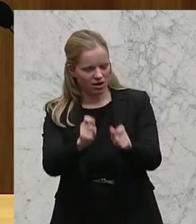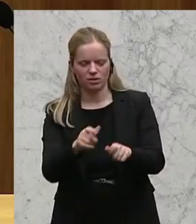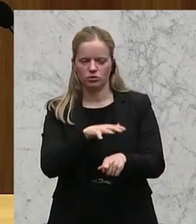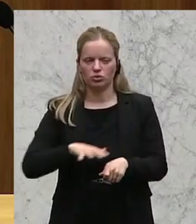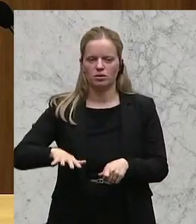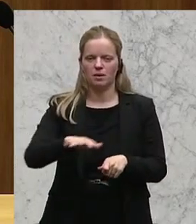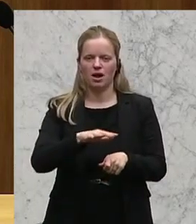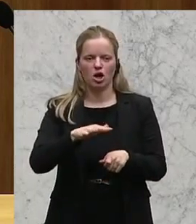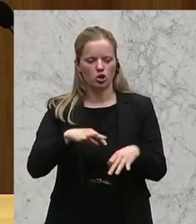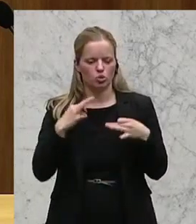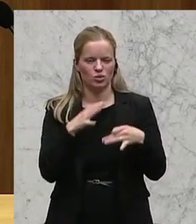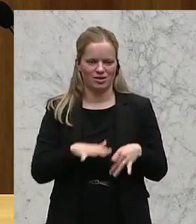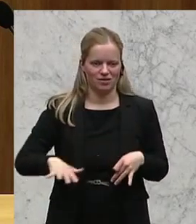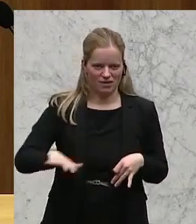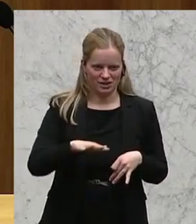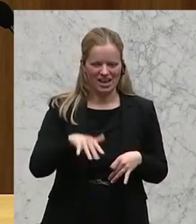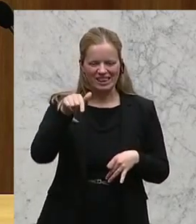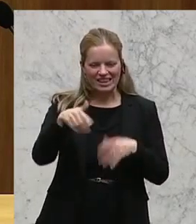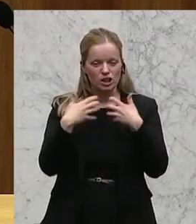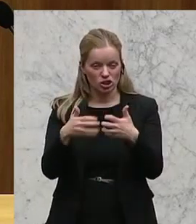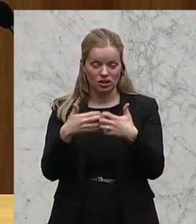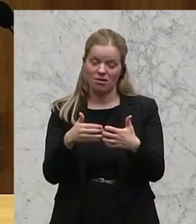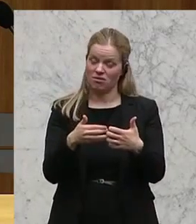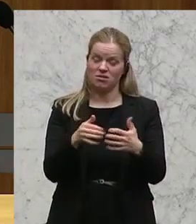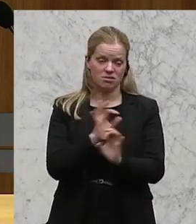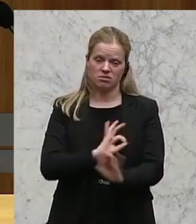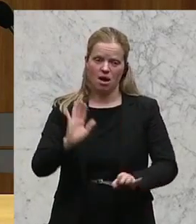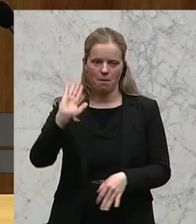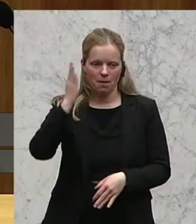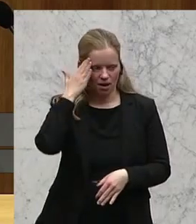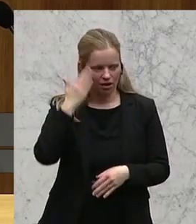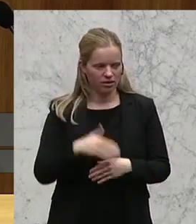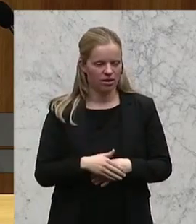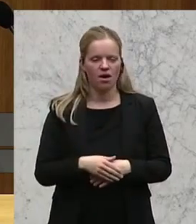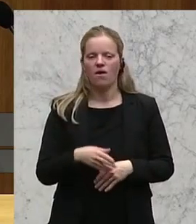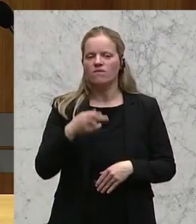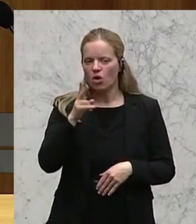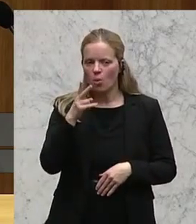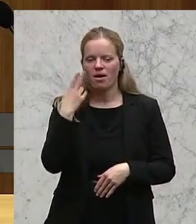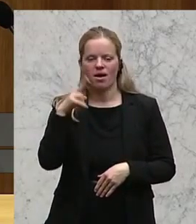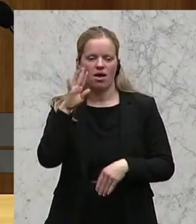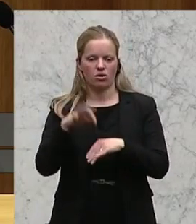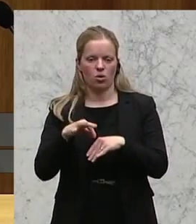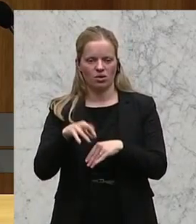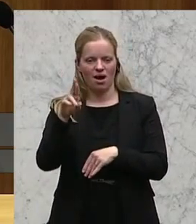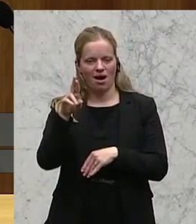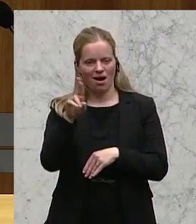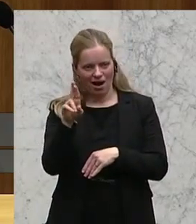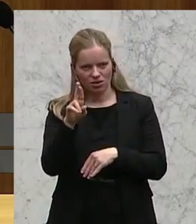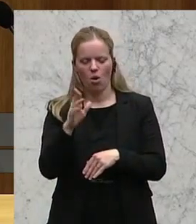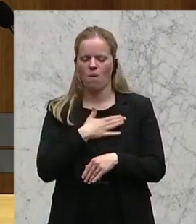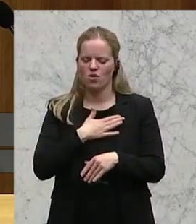dabei um eine doch recht bekannte Geschichte handelt, weil Herr Dr. Reiner trotz bester